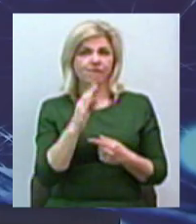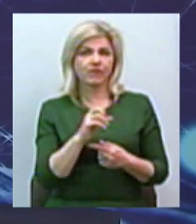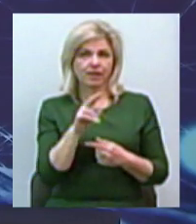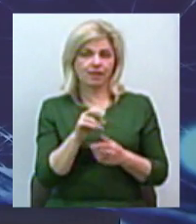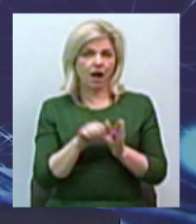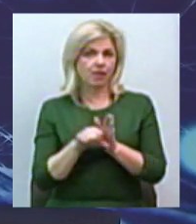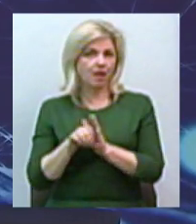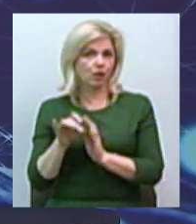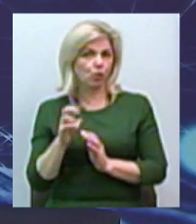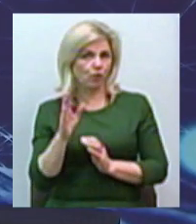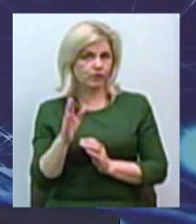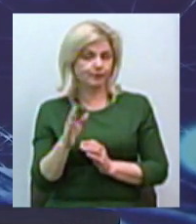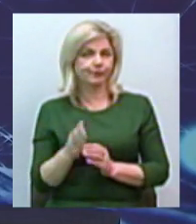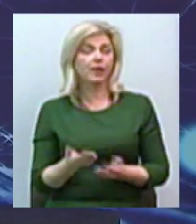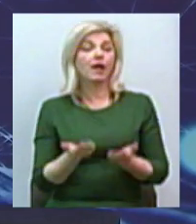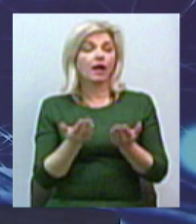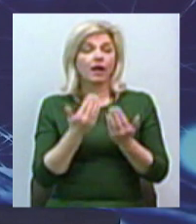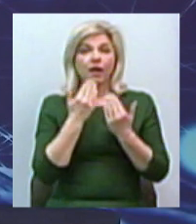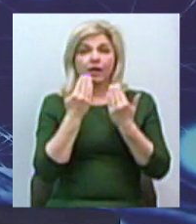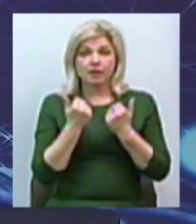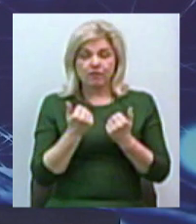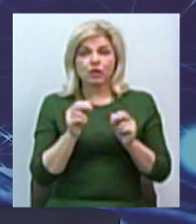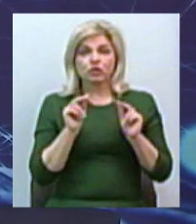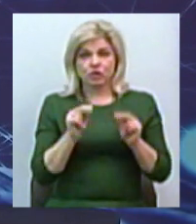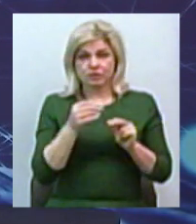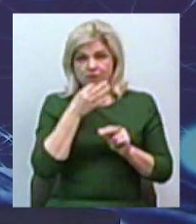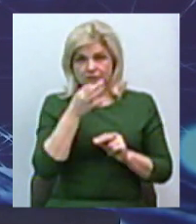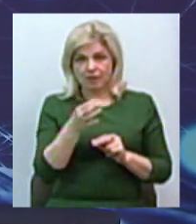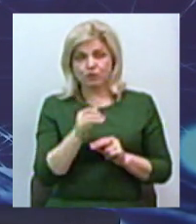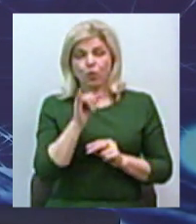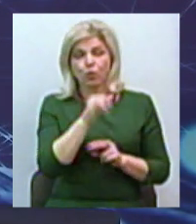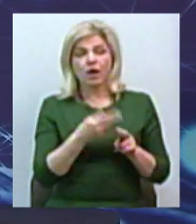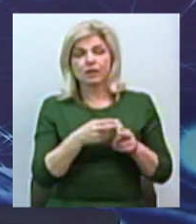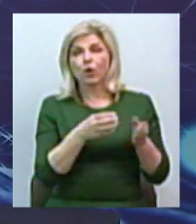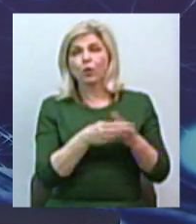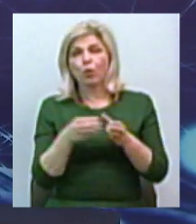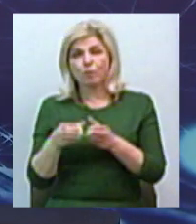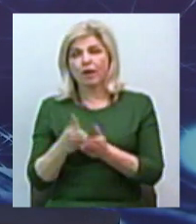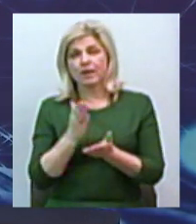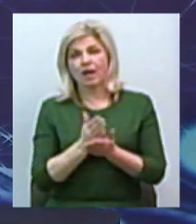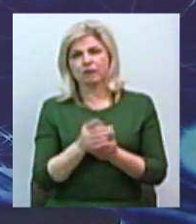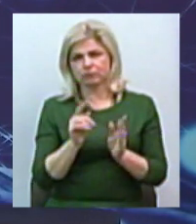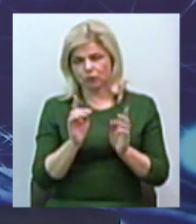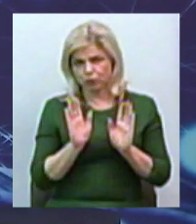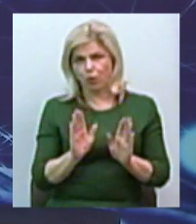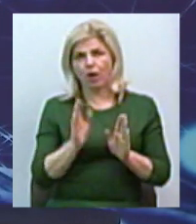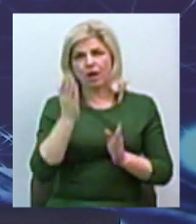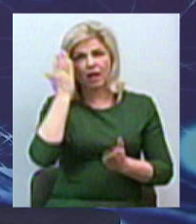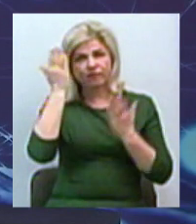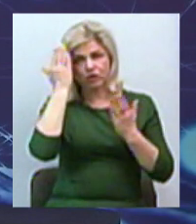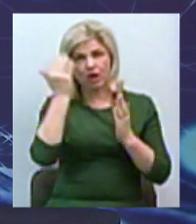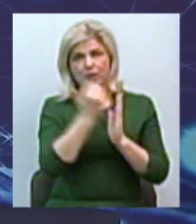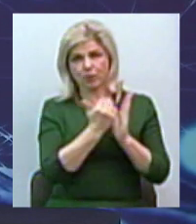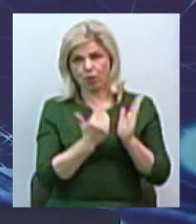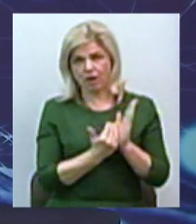Добавайте, скажімо чесно, у цих медіагруп є як чисто суто розважальні програми. Ну,